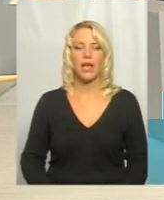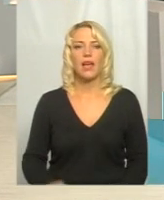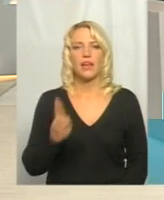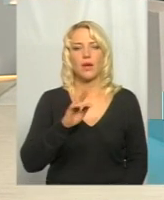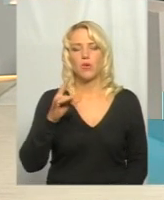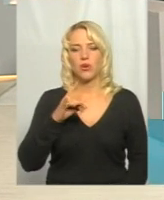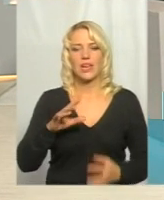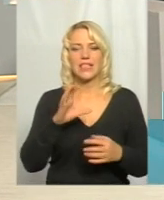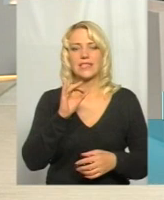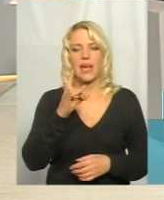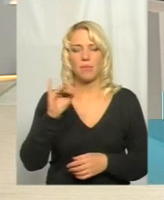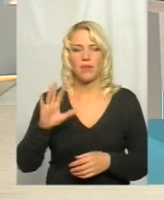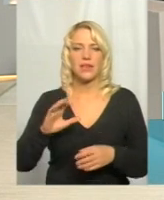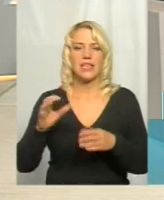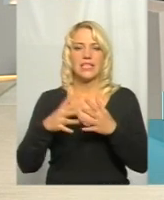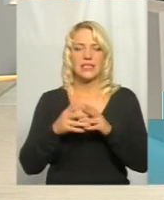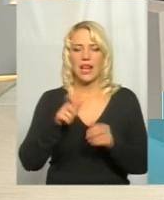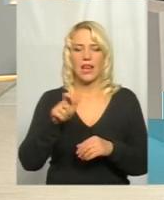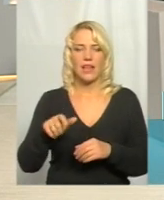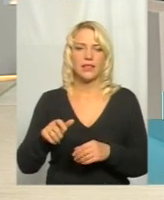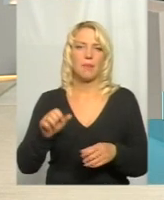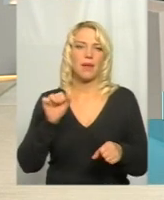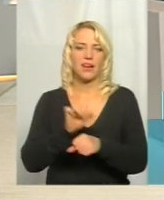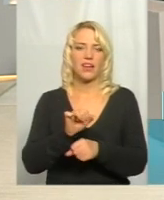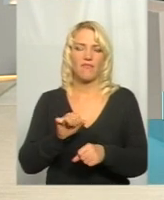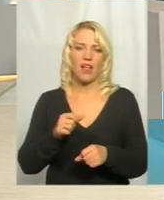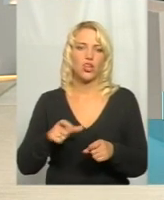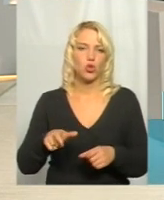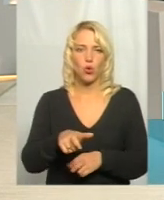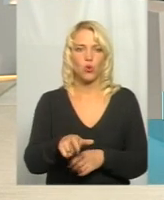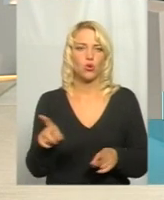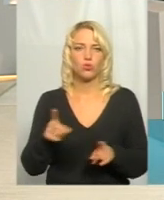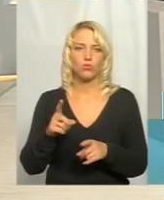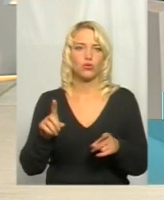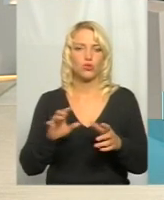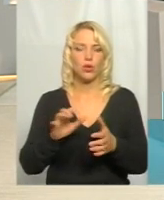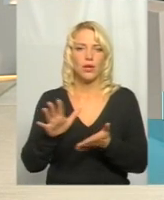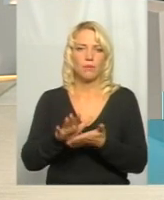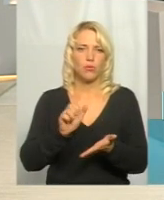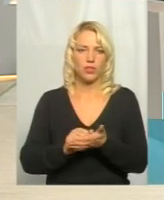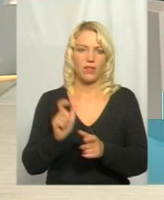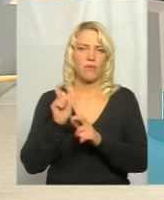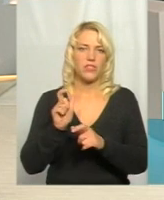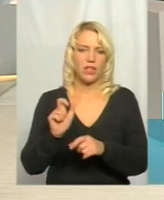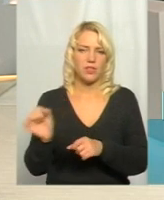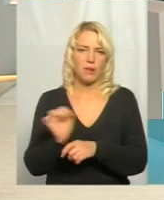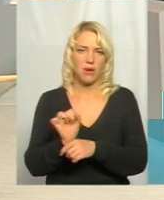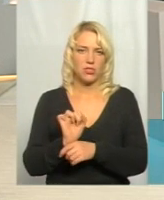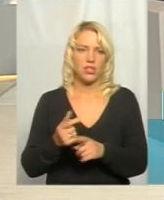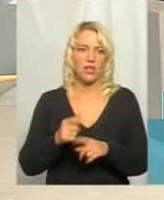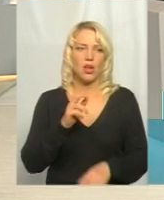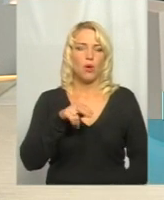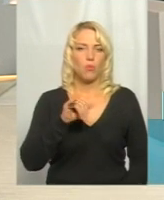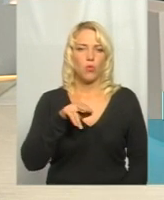селяни перекривали дорогу через те, що її розбивають перевантажені великогабаритні автомобілі. На це ж нарікають у путівцях